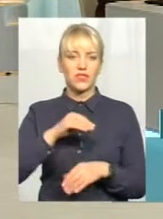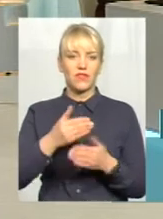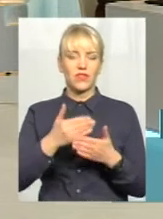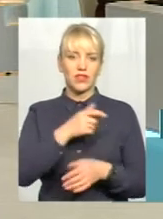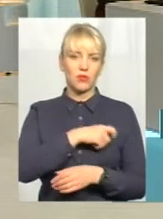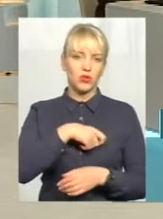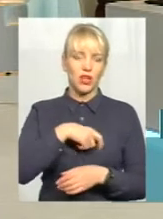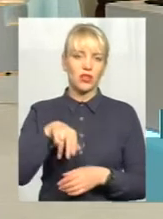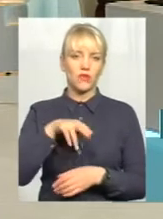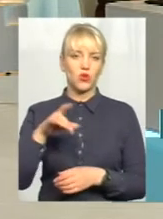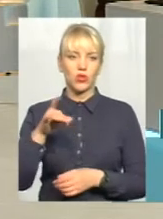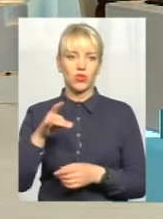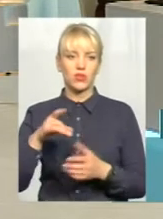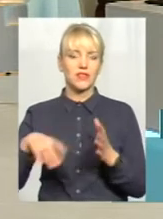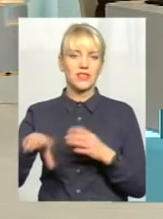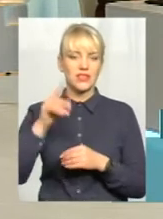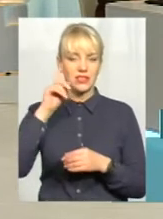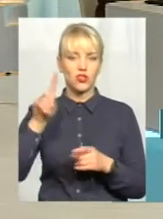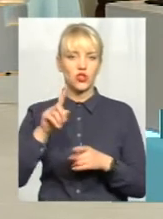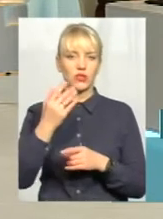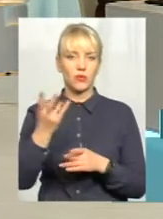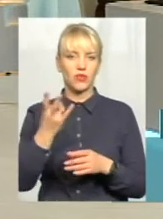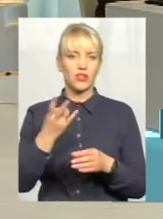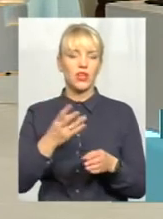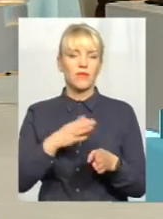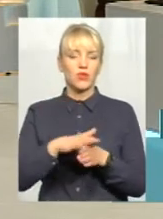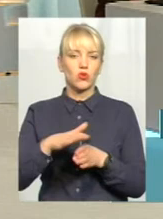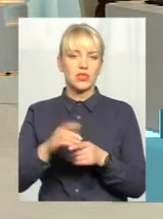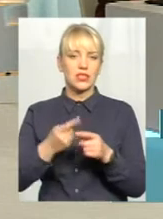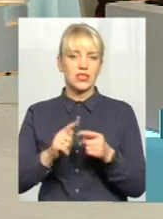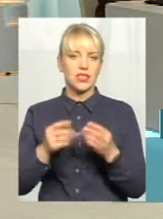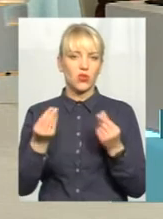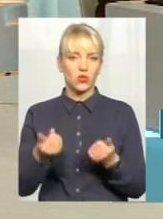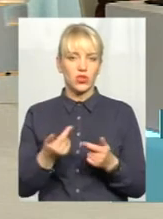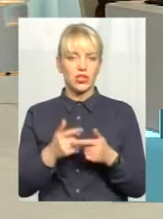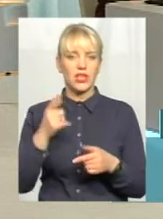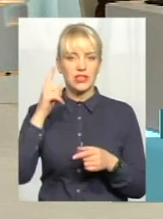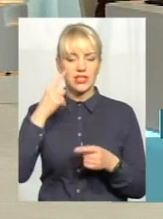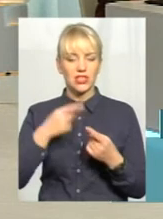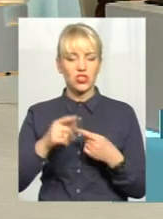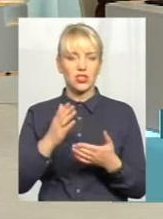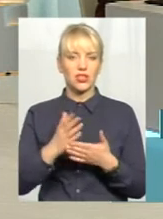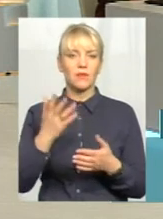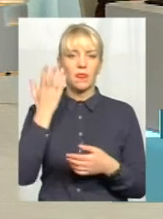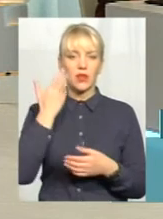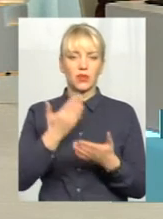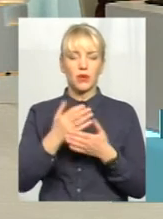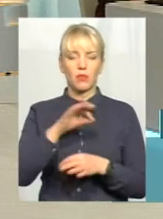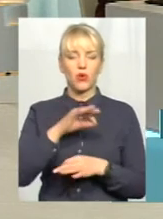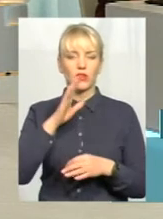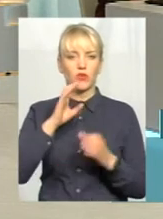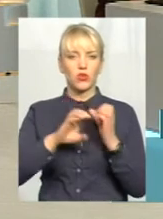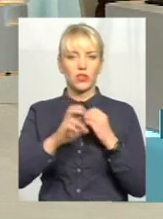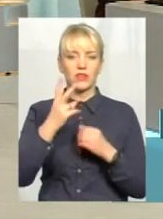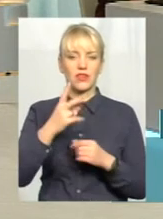всі знають, що ти плануєш робити за ці кошти. Але є інший момент, коли громада, допустимо, проєкт там по водогонах 2,5 мільйона,